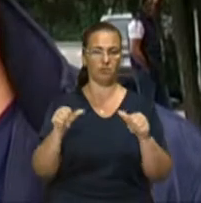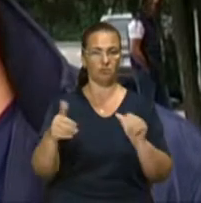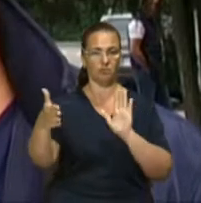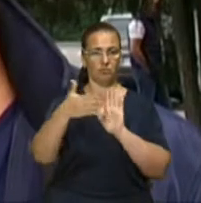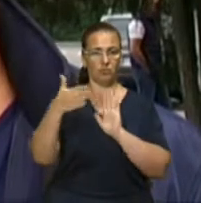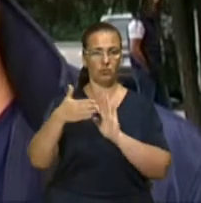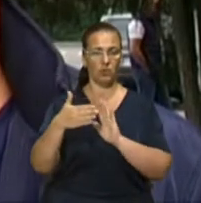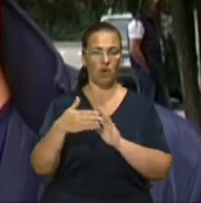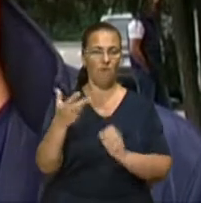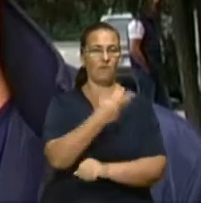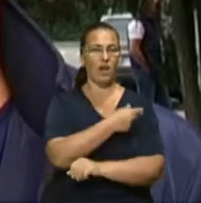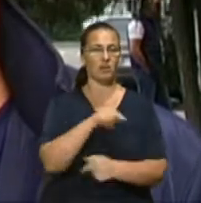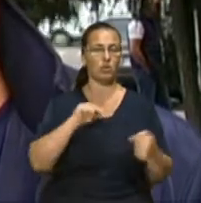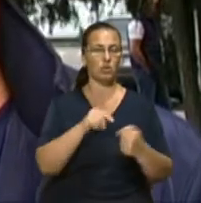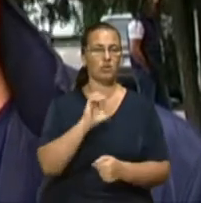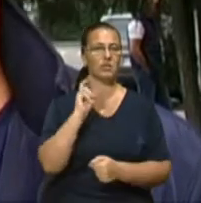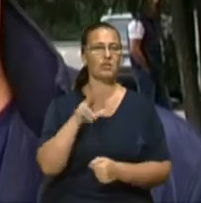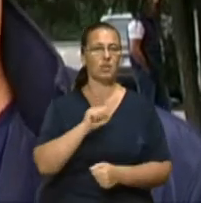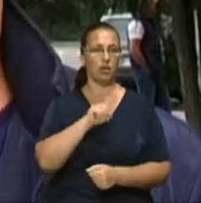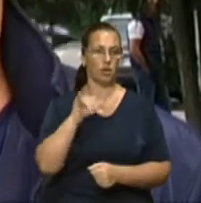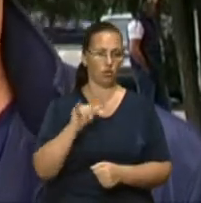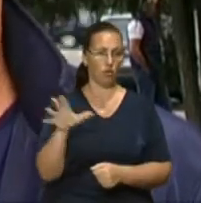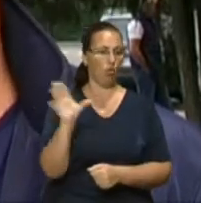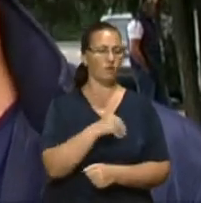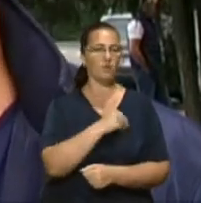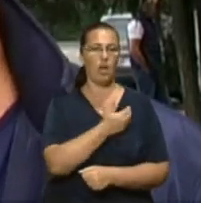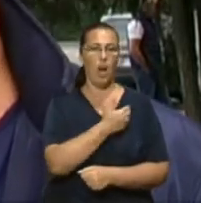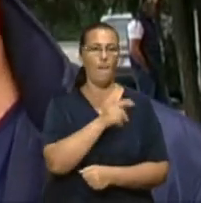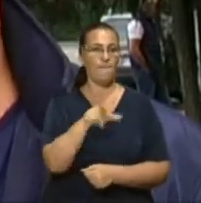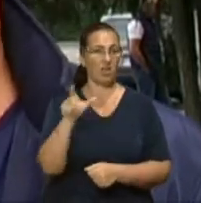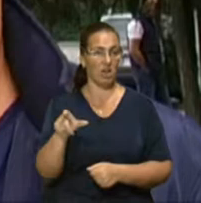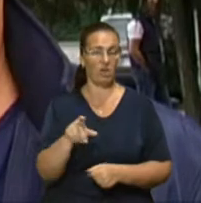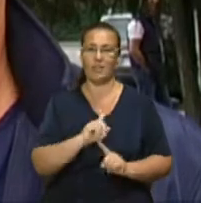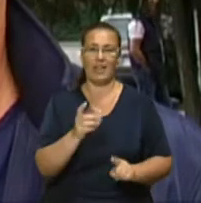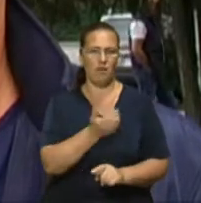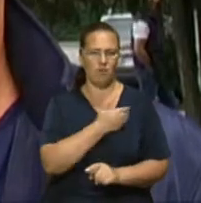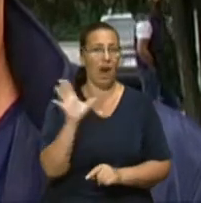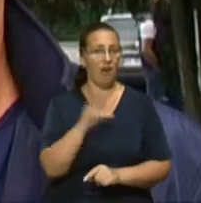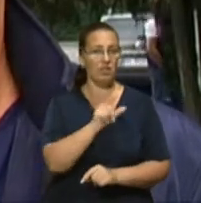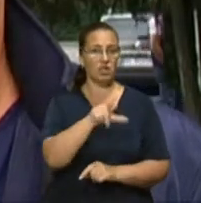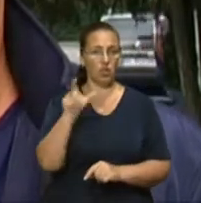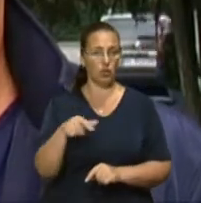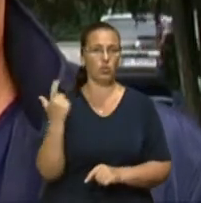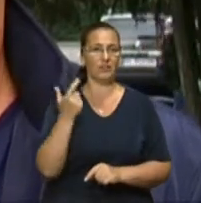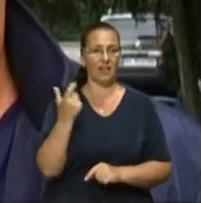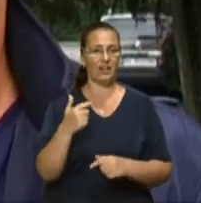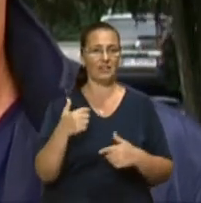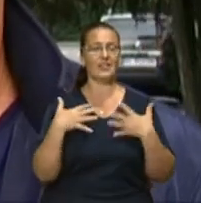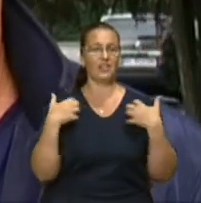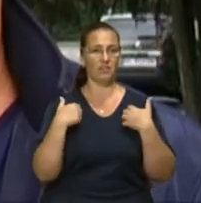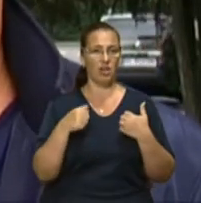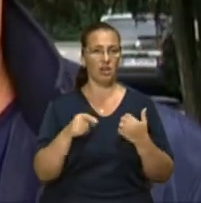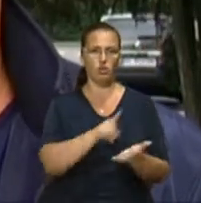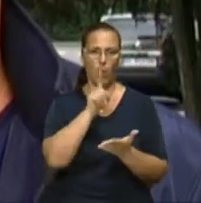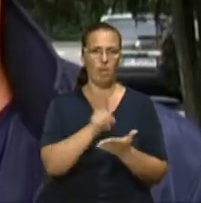вакцинація протисказу. Всі бажаючі будуть, навіть не бажаючі, а всі люди, які власники тварин, будуть зобов'язані